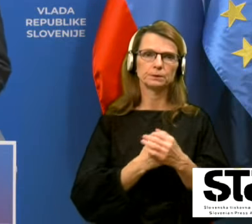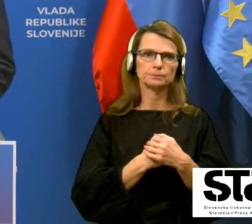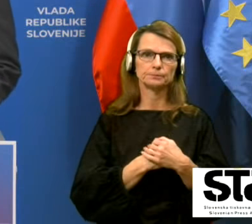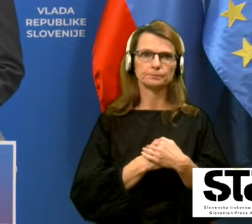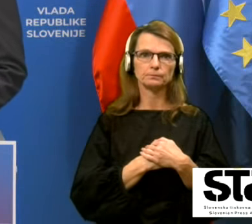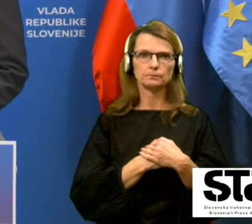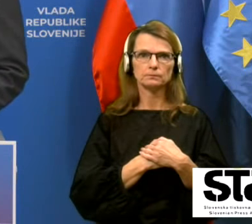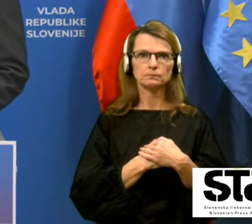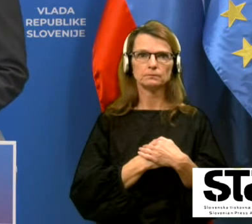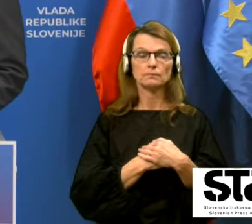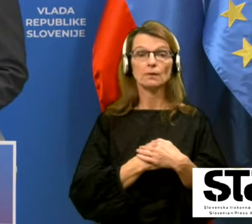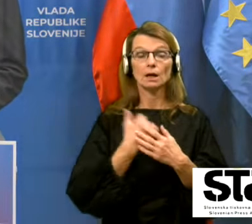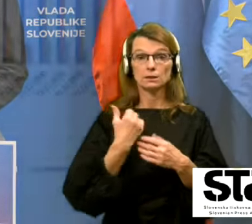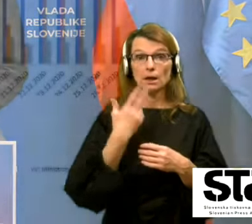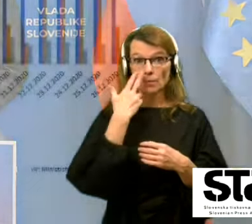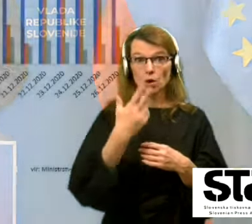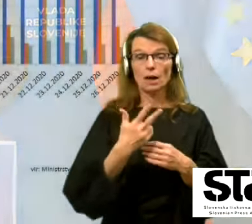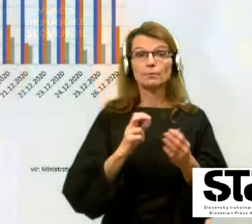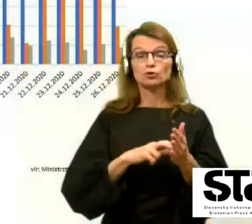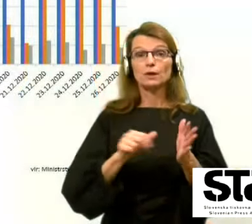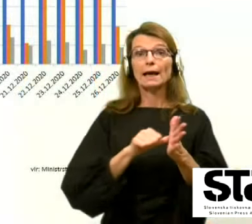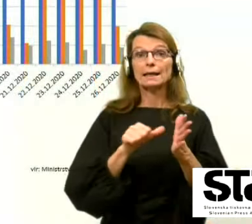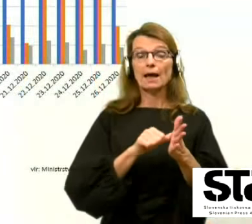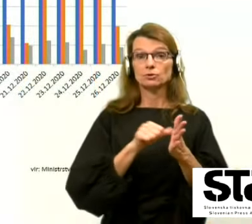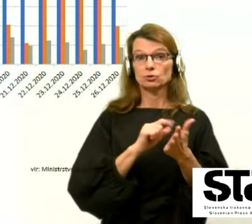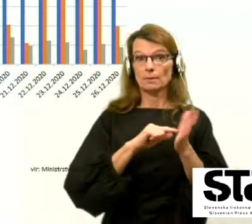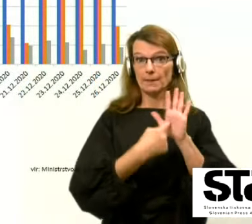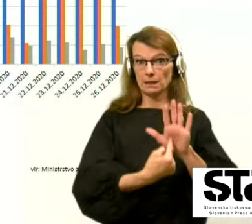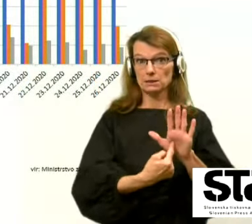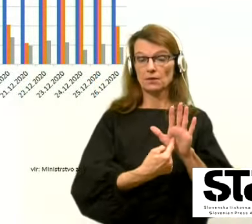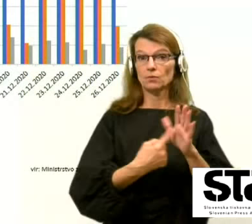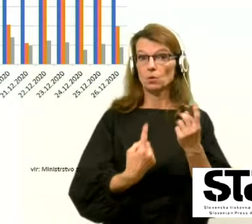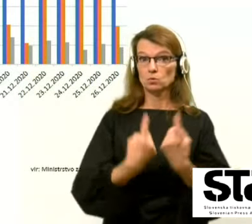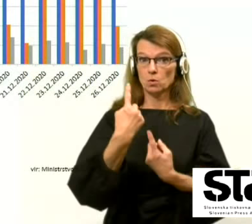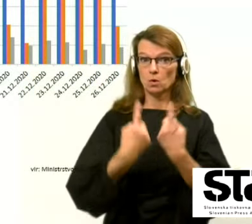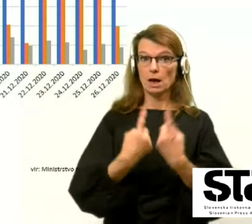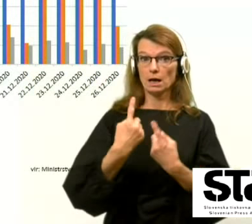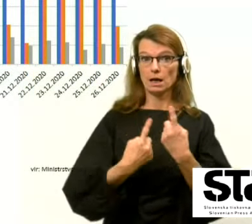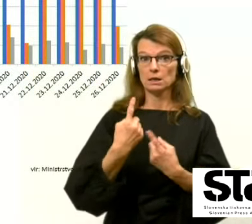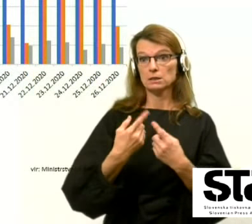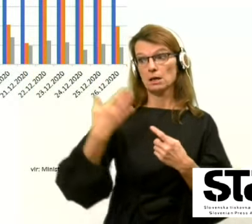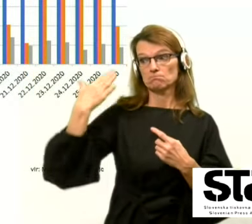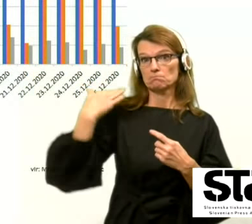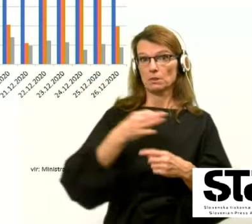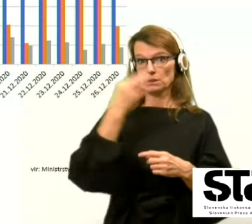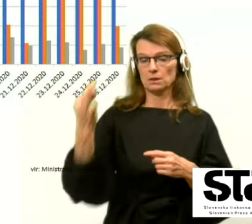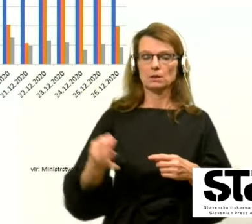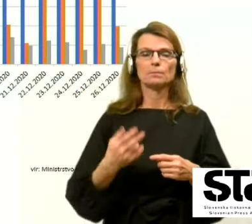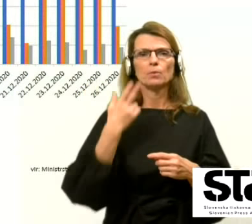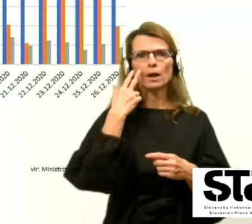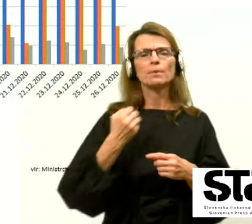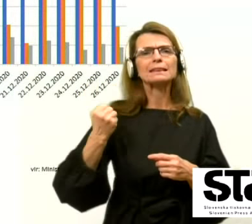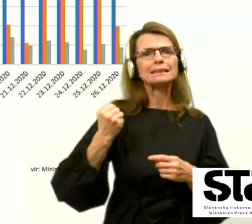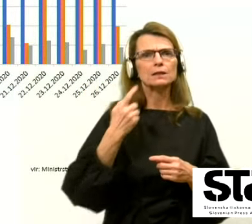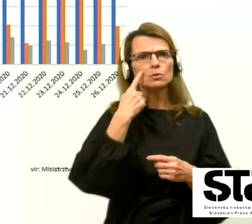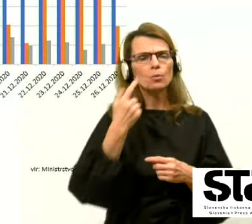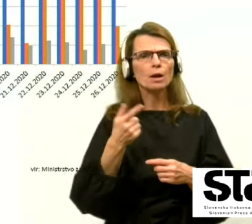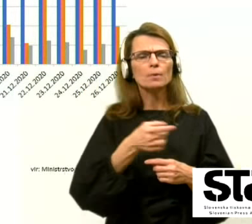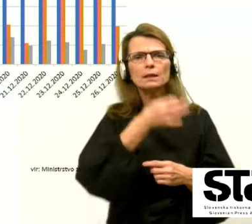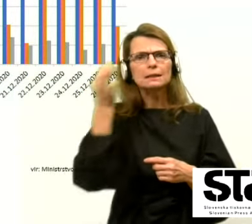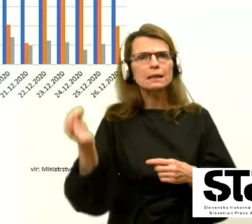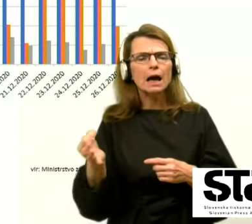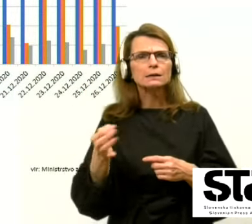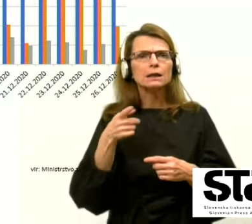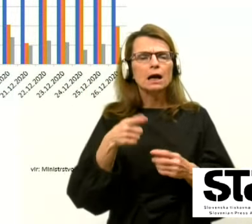Poglejmo še grafično predstavitev dogajanja v minuljih dneh. Skrajno desno je včerajšnji dan,